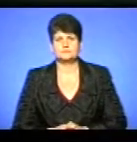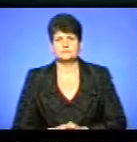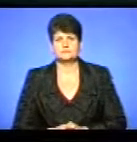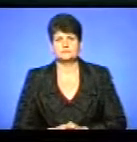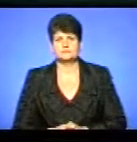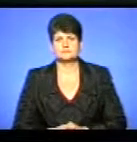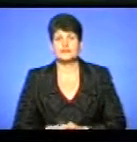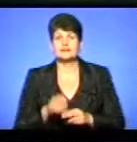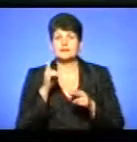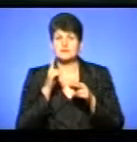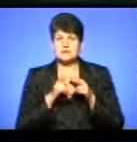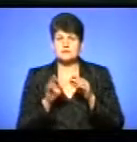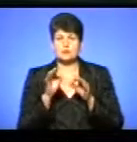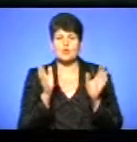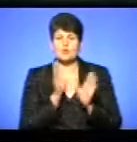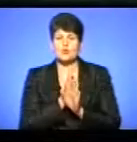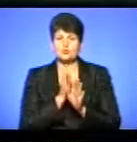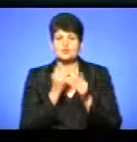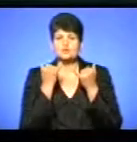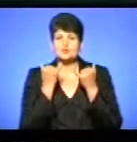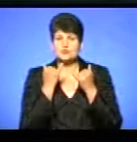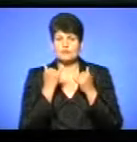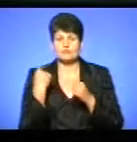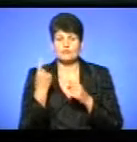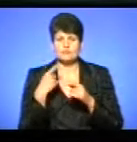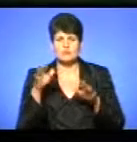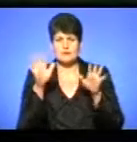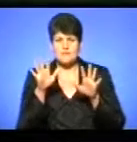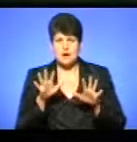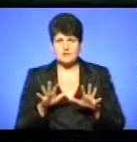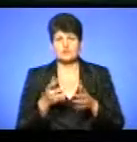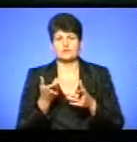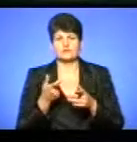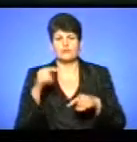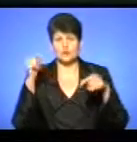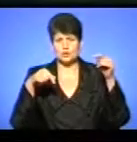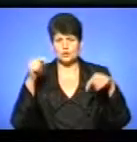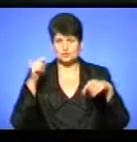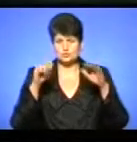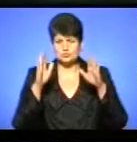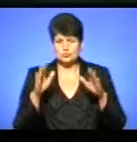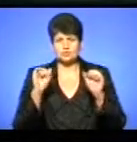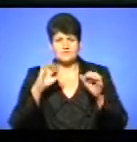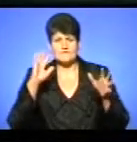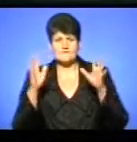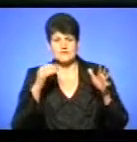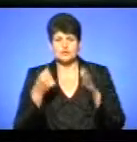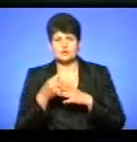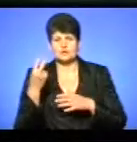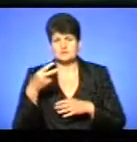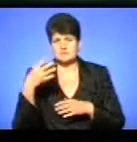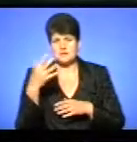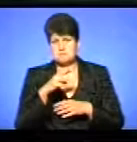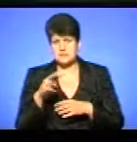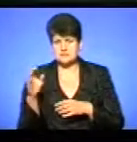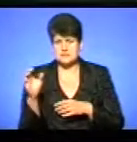І на завершення про погоду. Сьогодні по області хмарно впродовж дня дощитиме можливі пориви вітру до 25 метрів